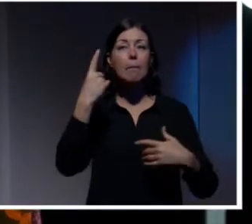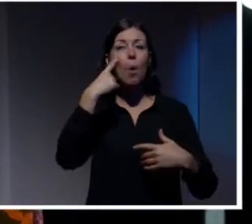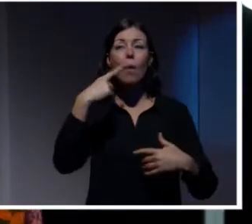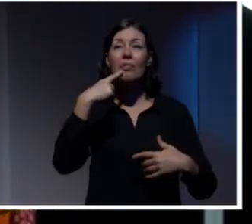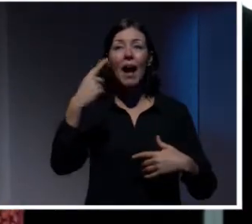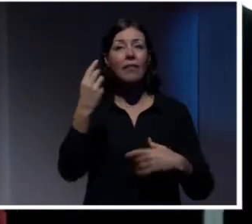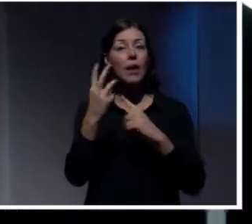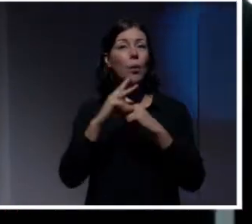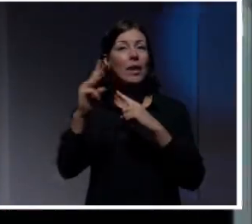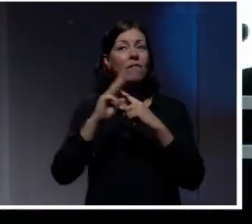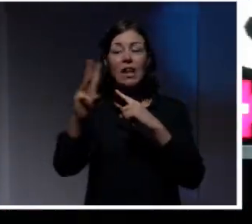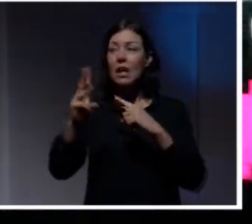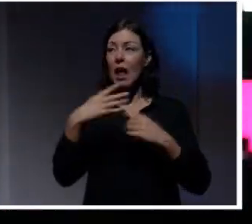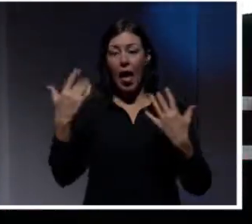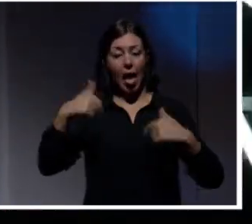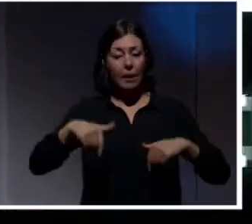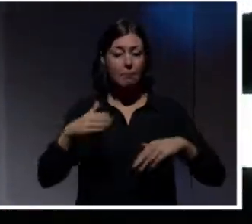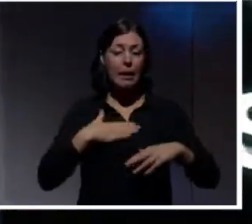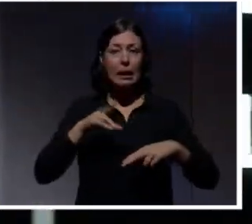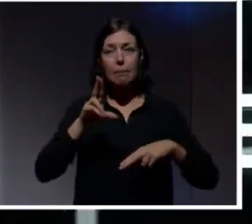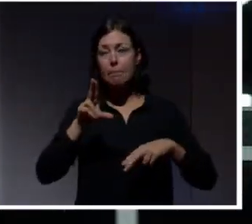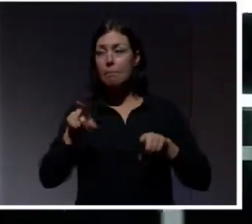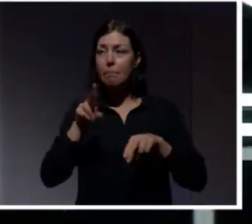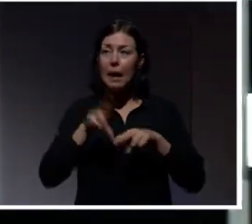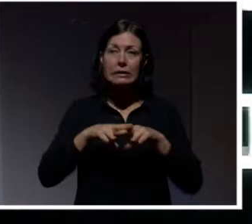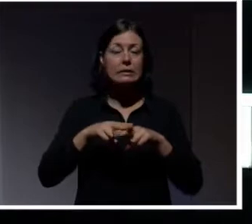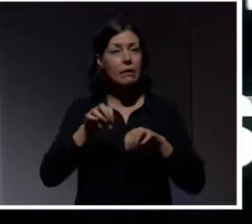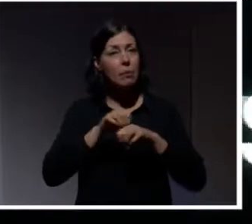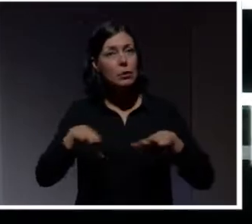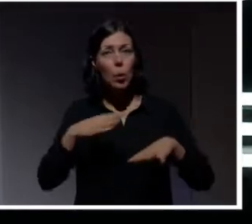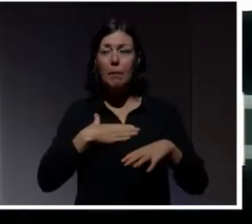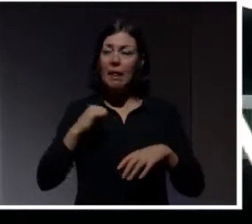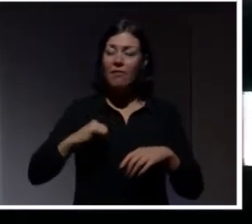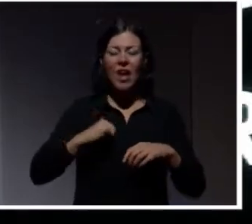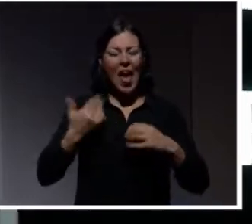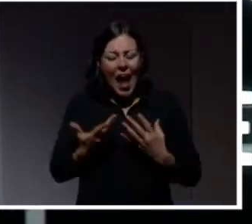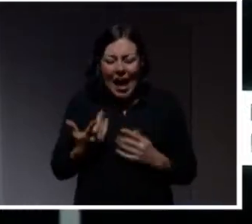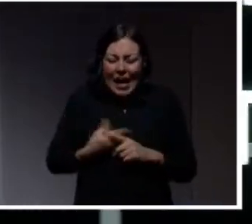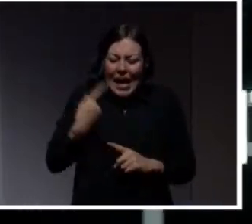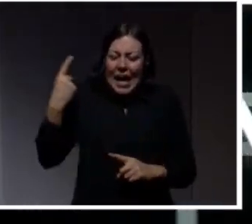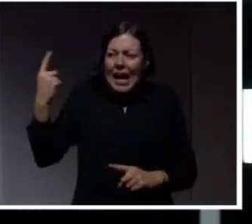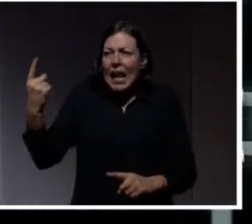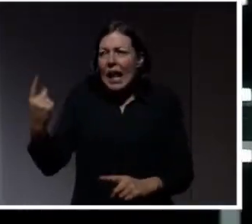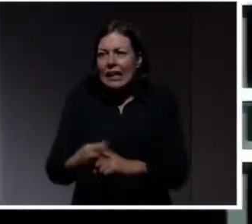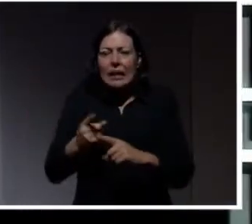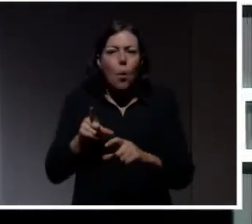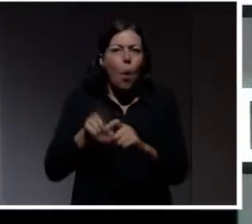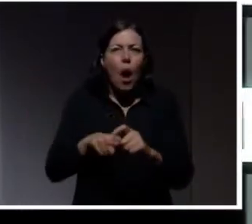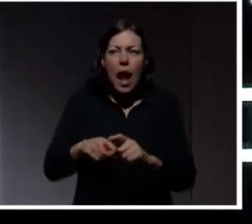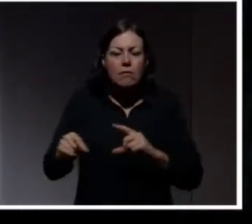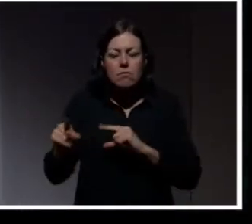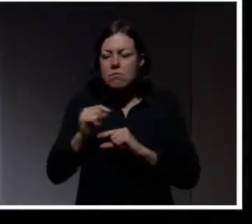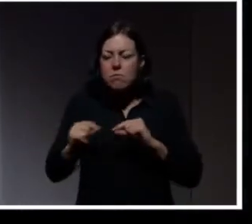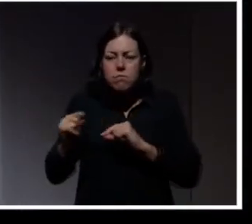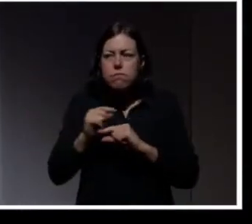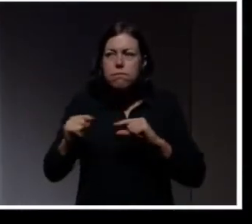Här är jag, här är min platsinformation, det här är min användare, här är min mackadress. Och det är ett jäkla tjattrande kan jag tala om. Och det här, det tänker vi